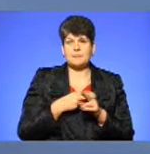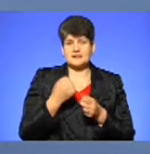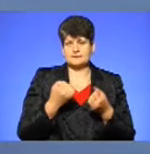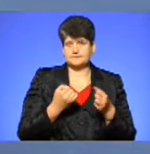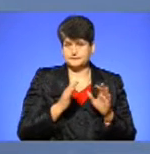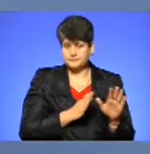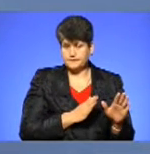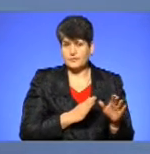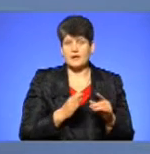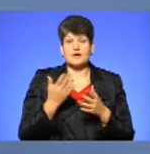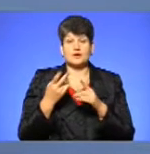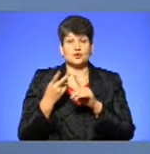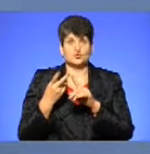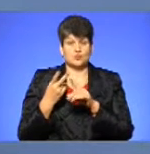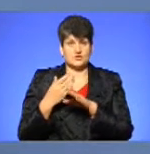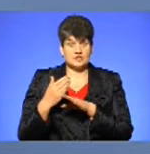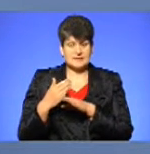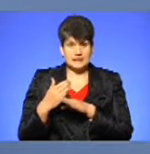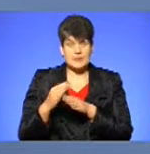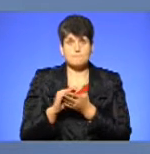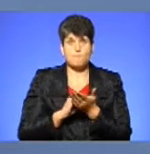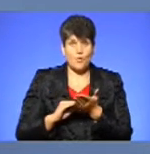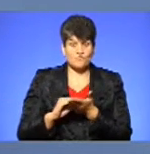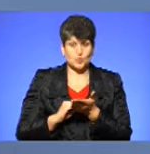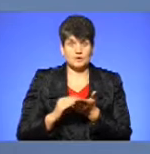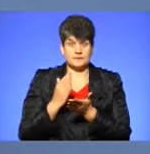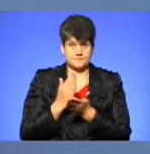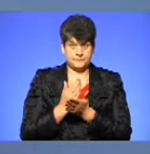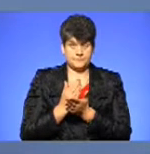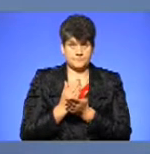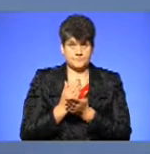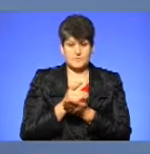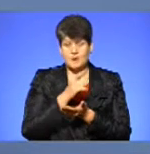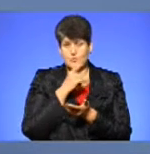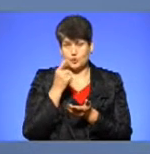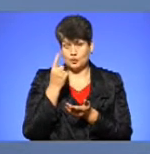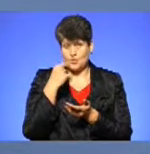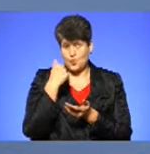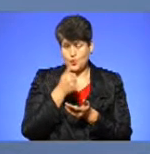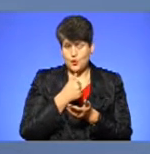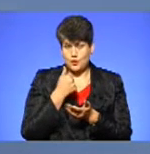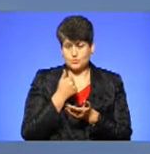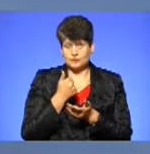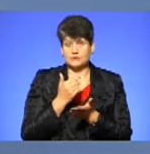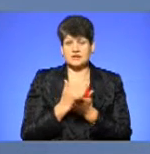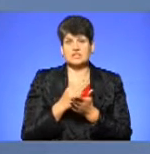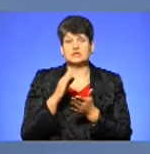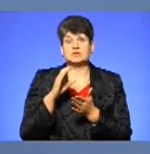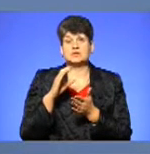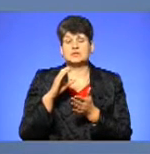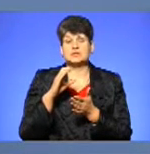це за другою частиною, тобто повторність протягом року, становить штраф